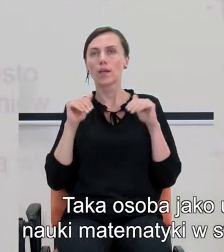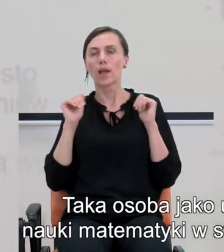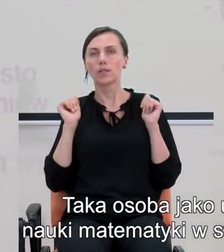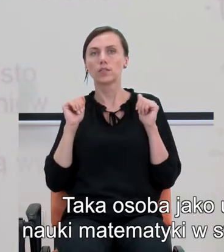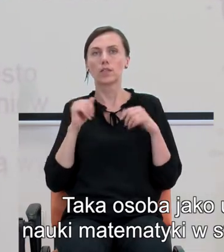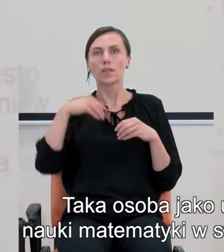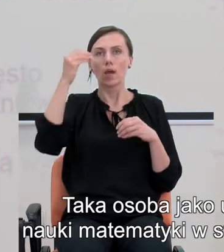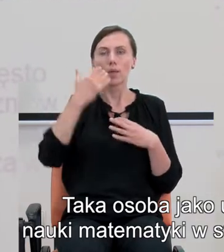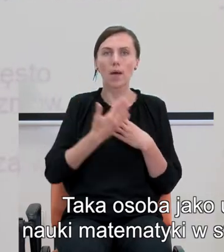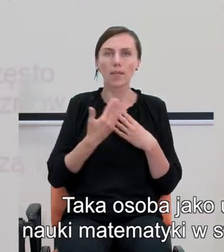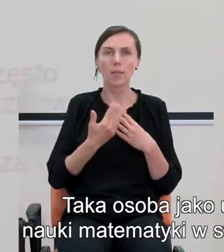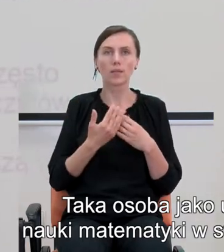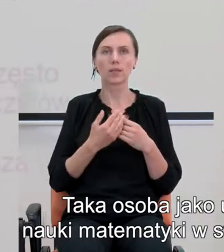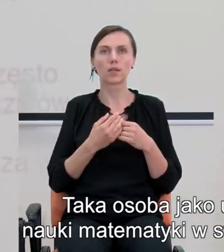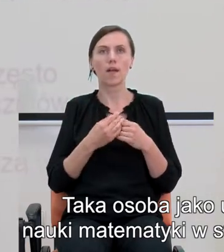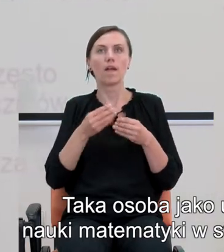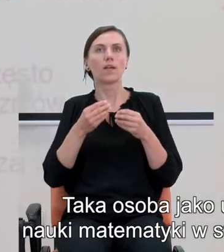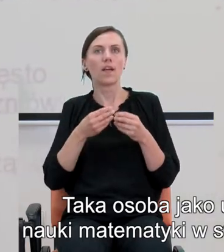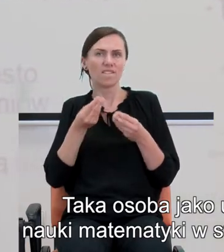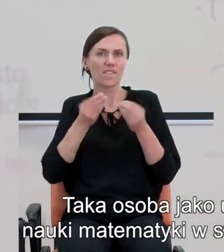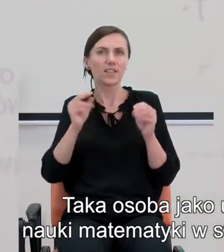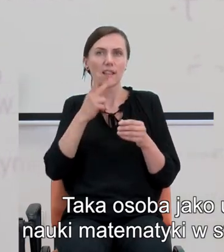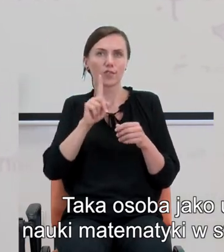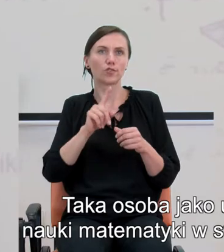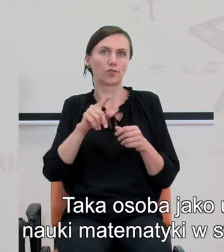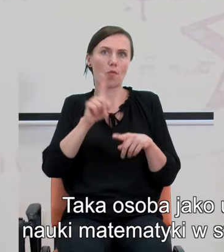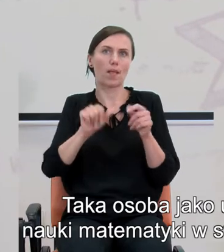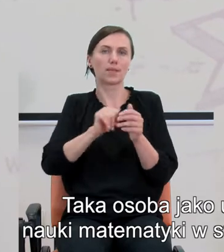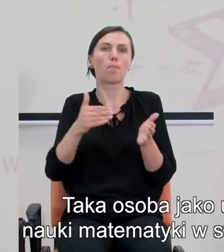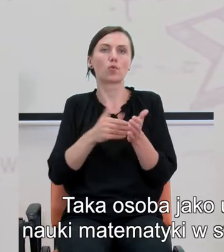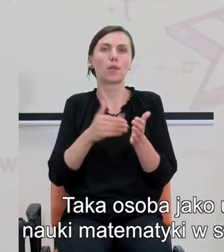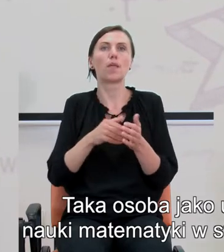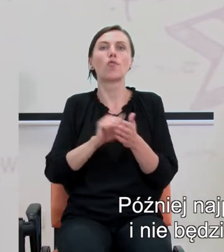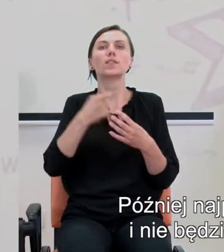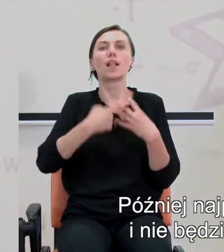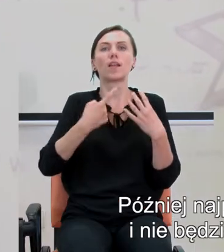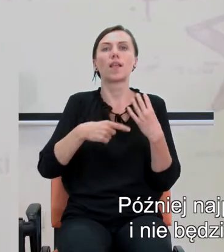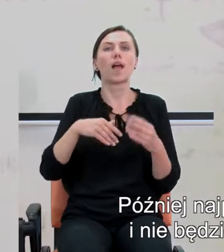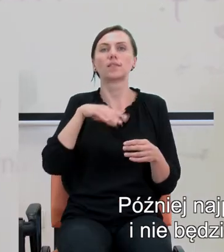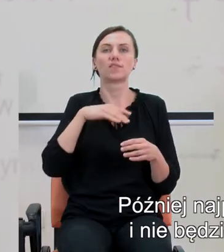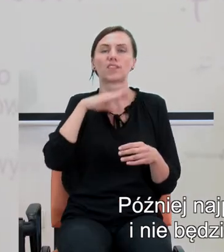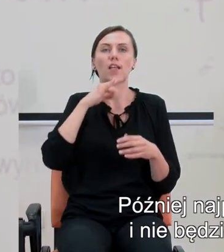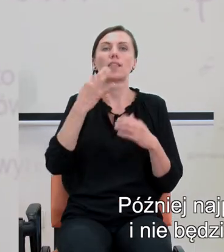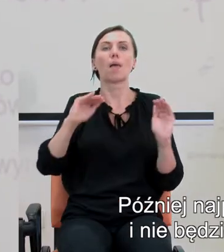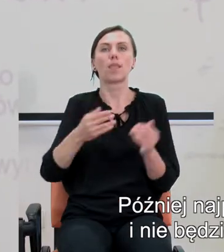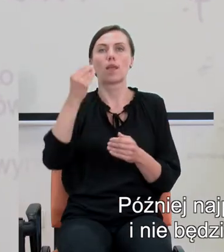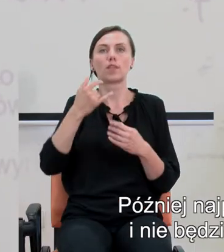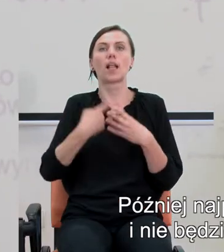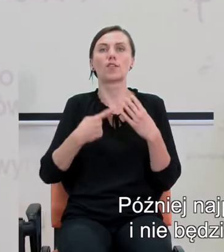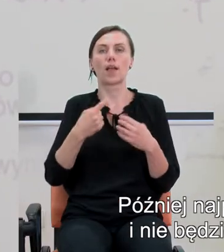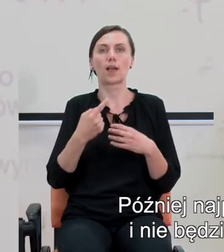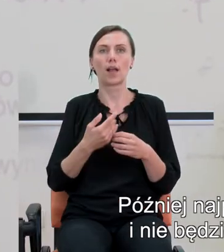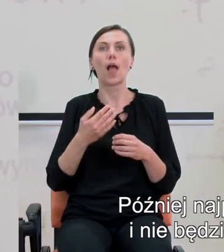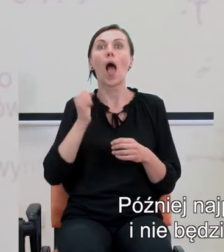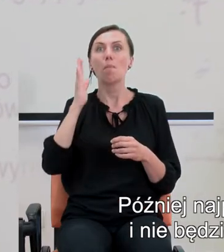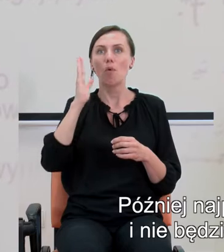nauki matematyki w stopniu większym, niż potrzebne jest do zaliczenia klasy. Później prawdopodobnie stwierdzi, że